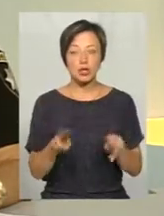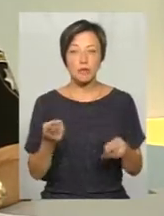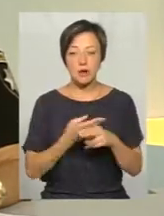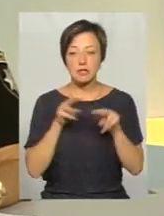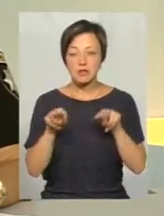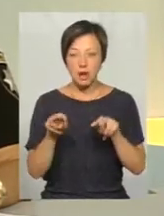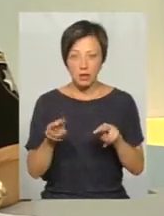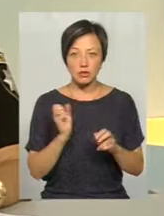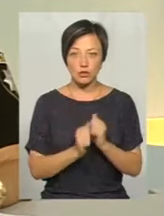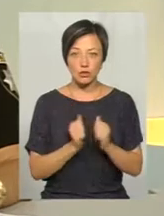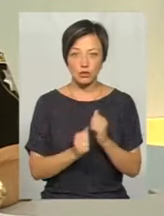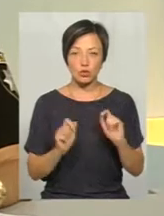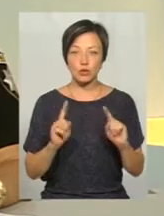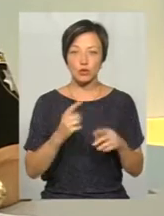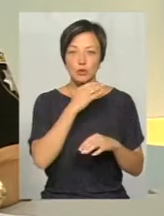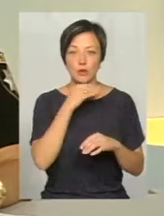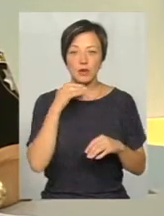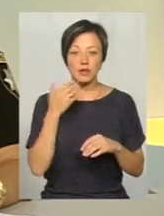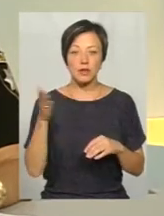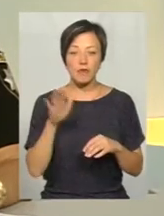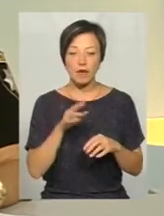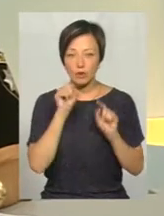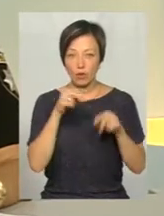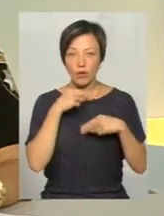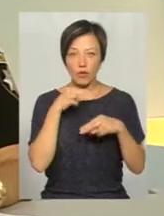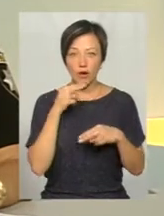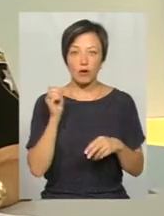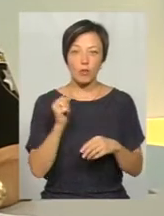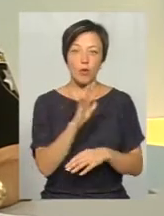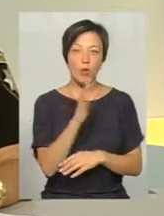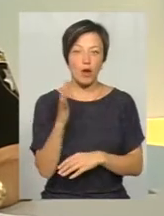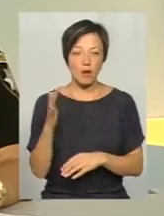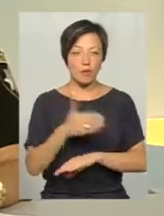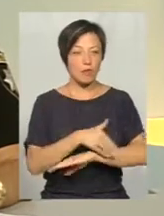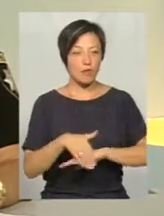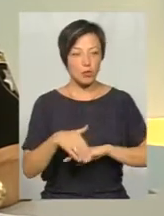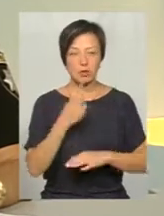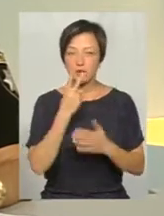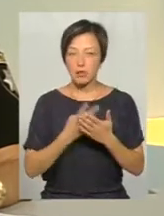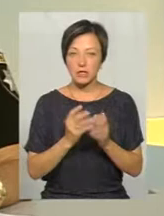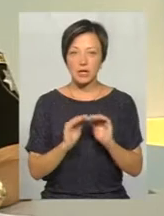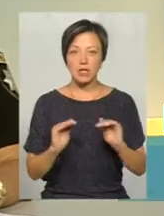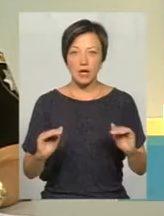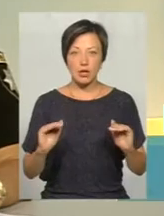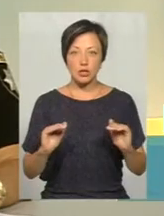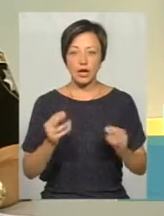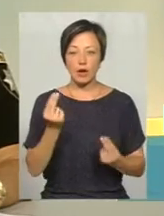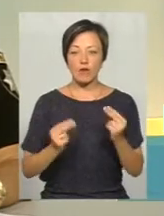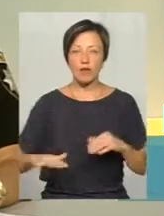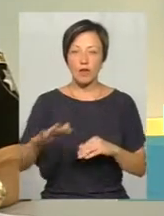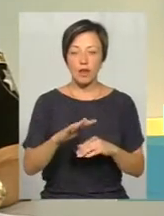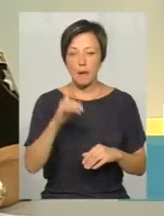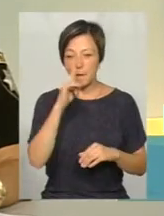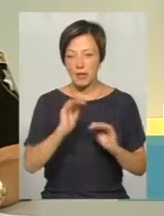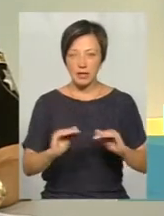нагляду за часту, це дуже багато. Давайте звернемо увагу, ми кожним з вами гуляємо по вулиці, бачимо на дитячих ігрових майданчиках маленькі